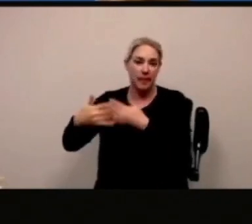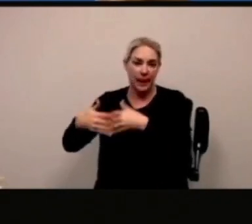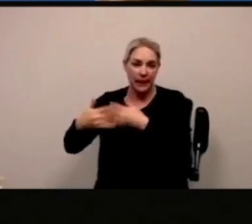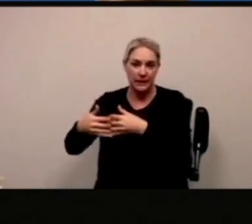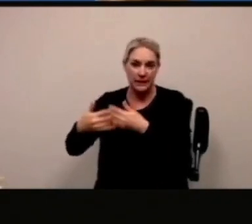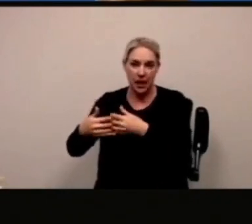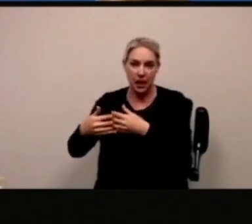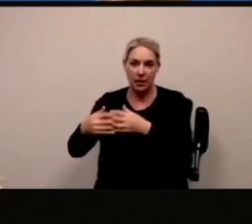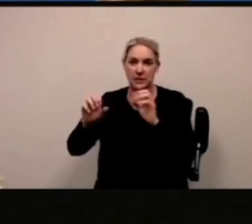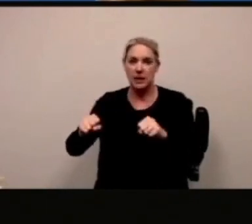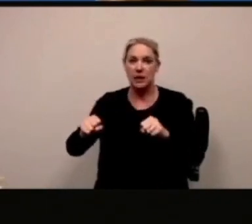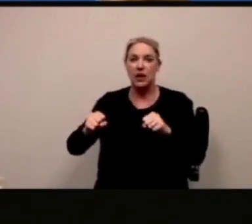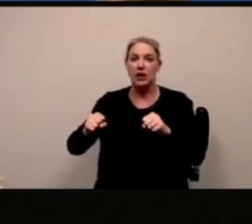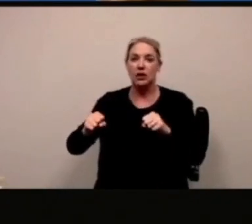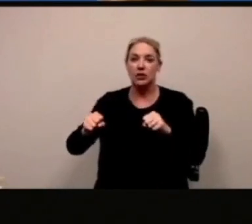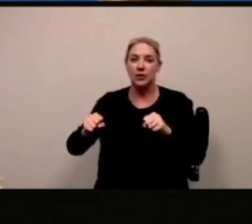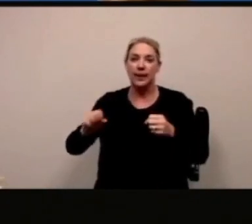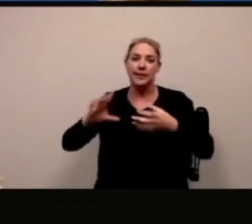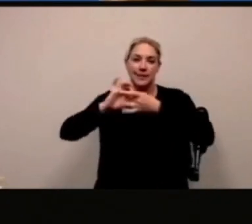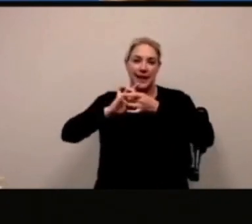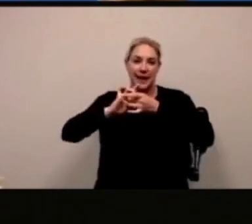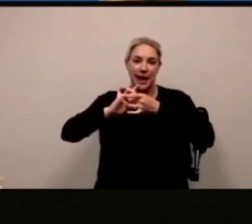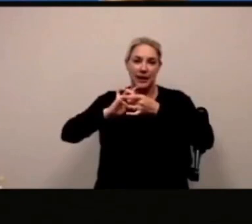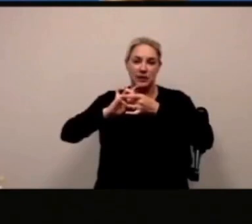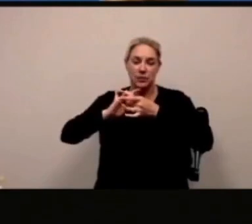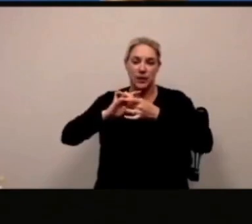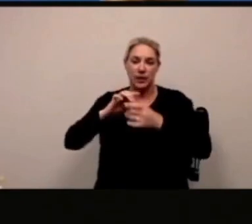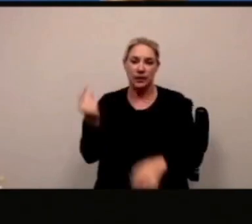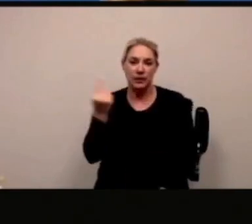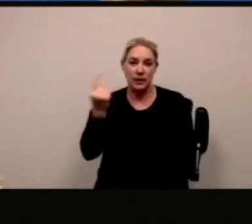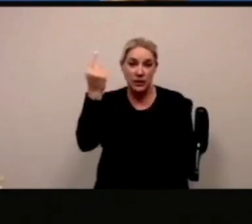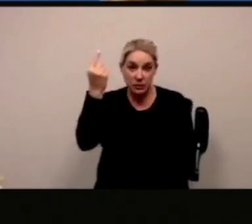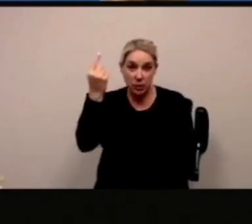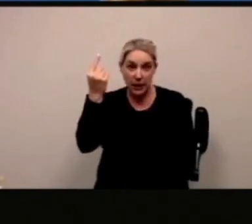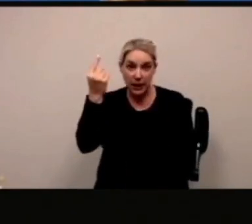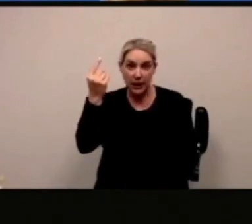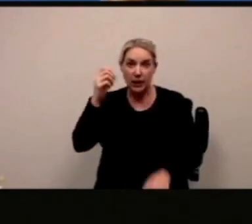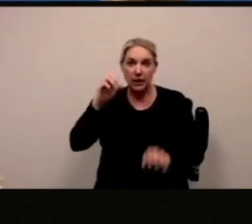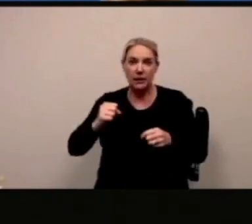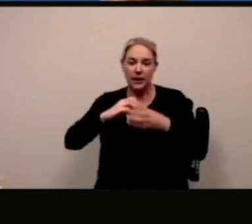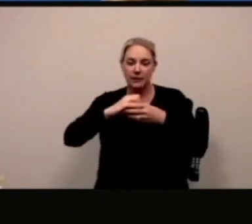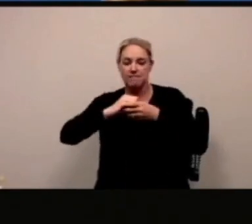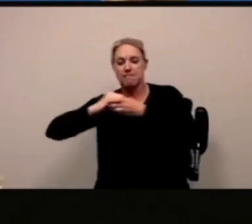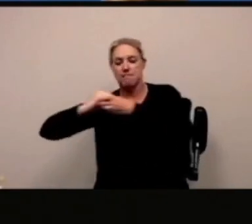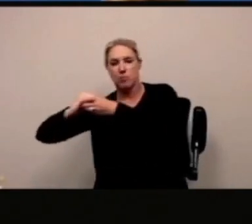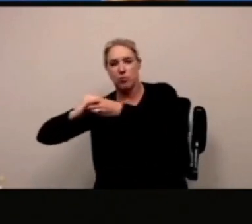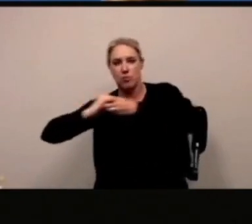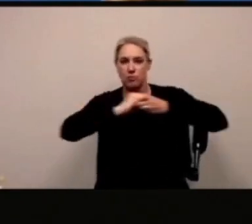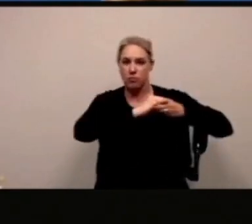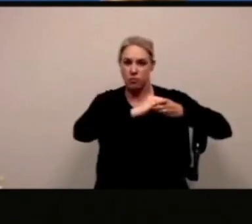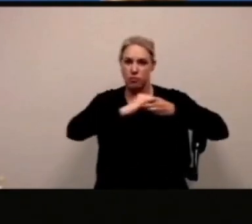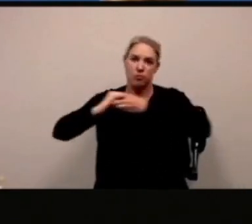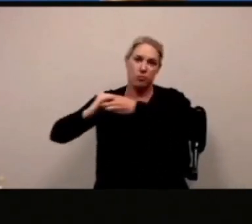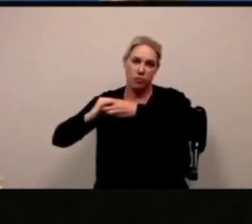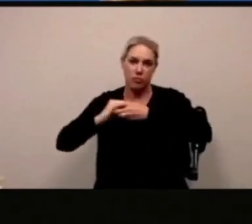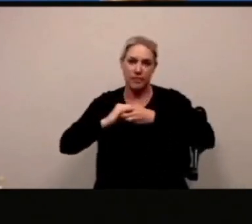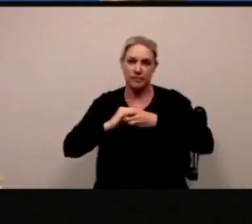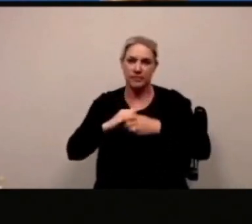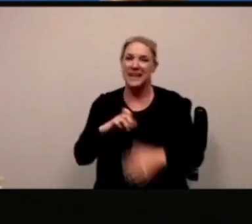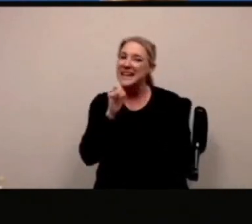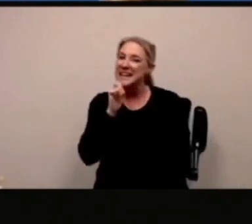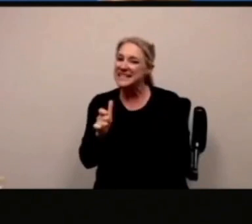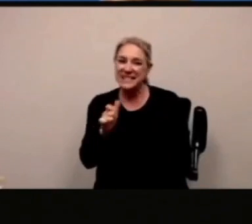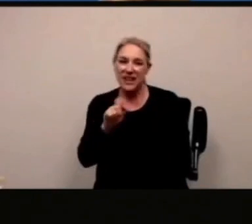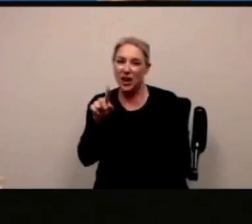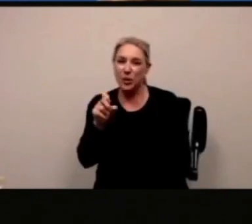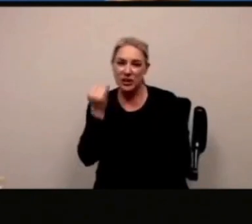quindi crea questo tipo di meccanismo di forbice o similarmente come connettere cose con molle e